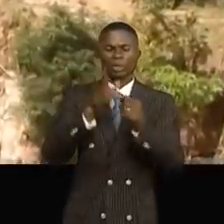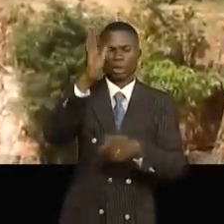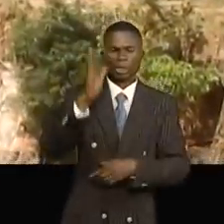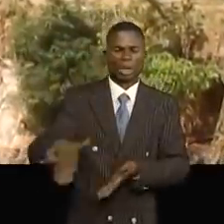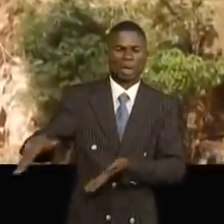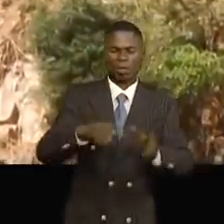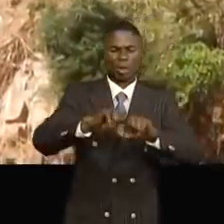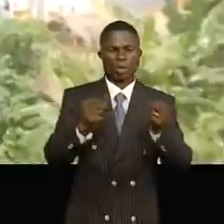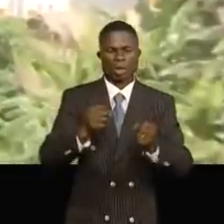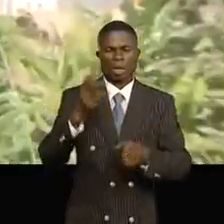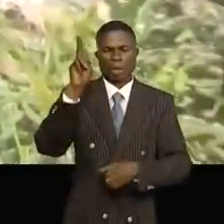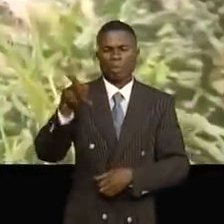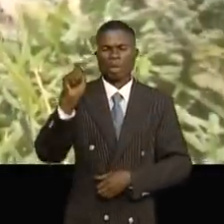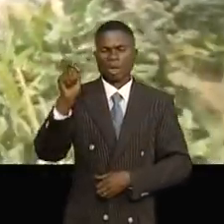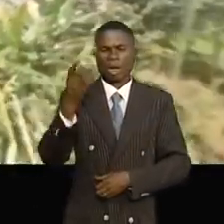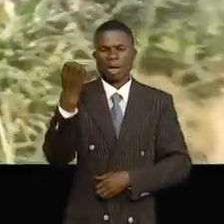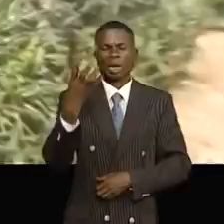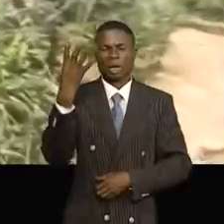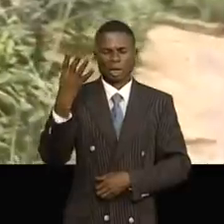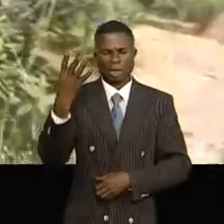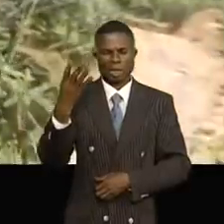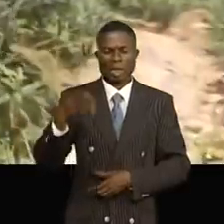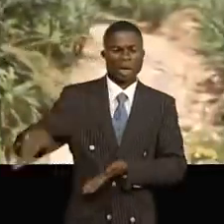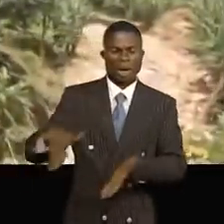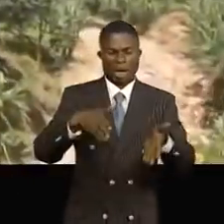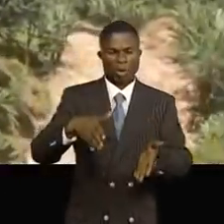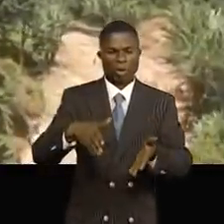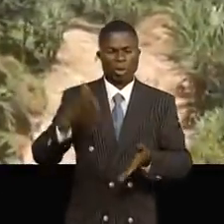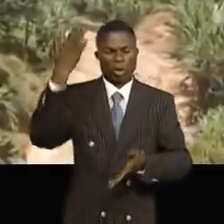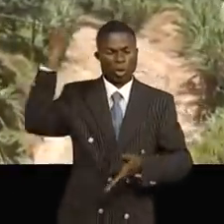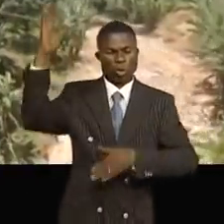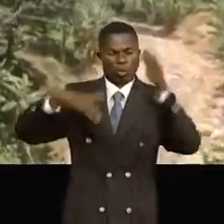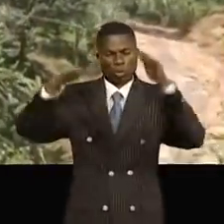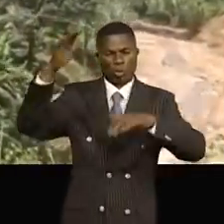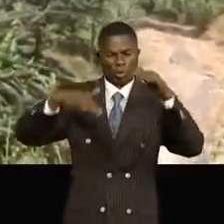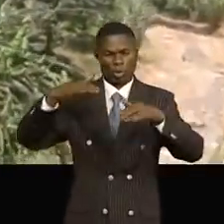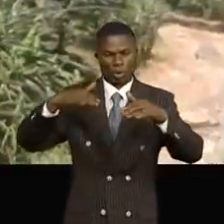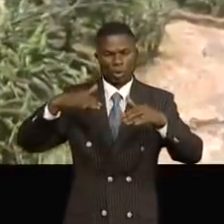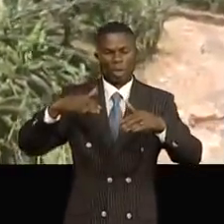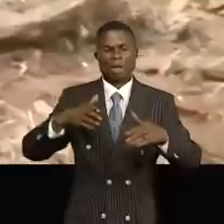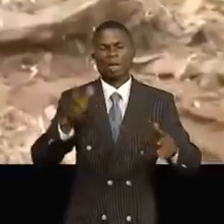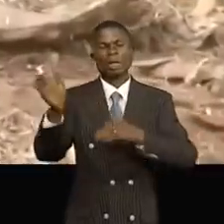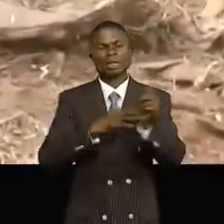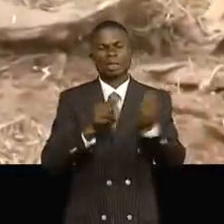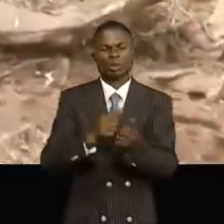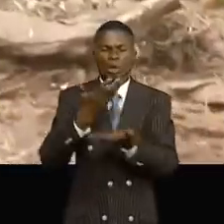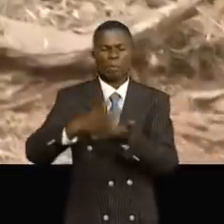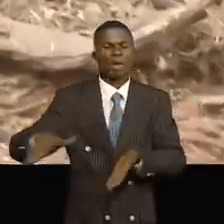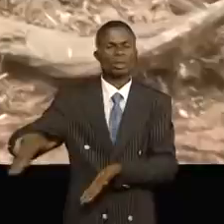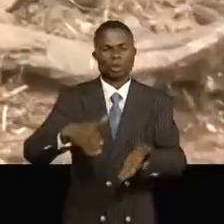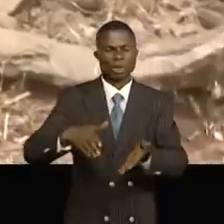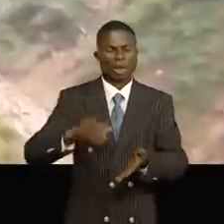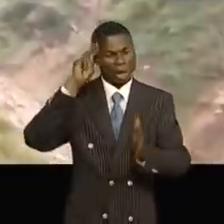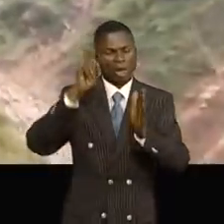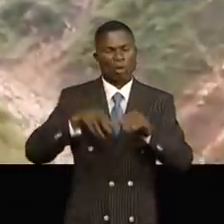coupé et les PK44 chez Moussimbi, les tronçons sur lesquels les eaux des pluies d'Ilviennes peuvent emporter le reste de la route si le